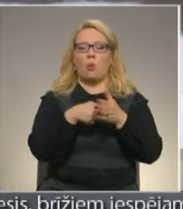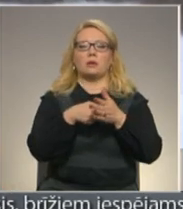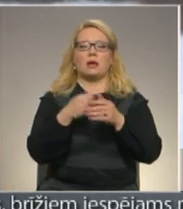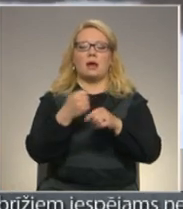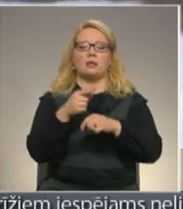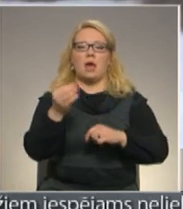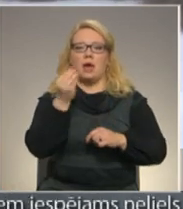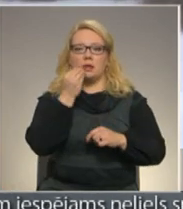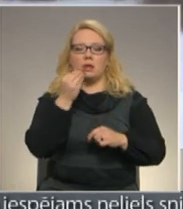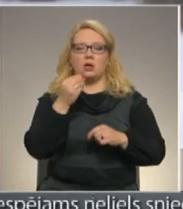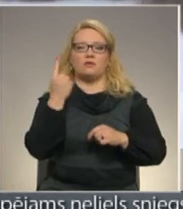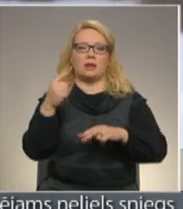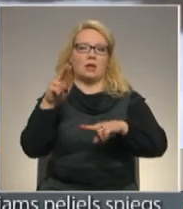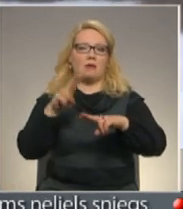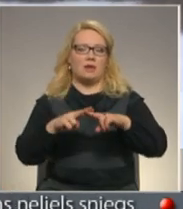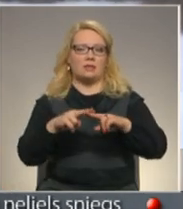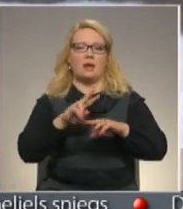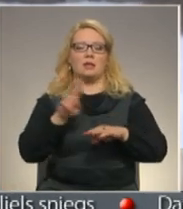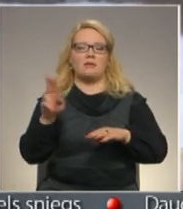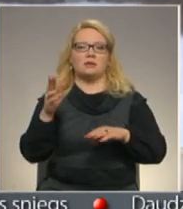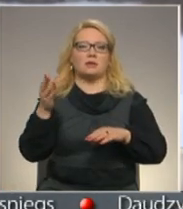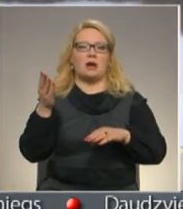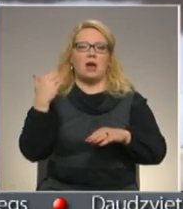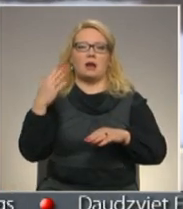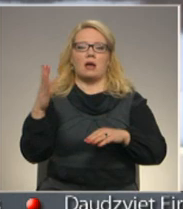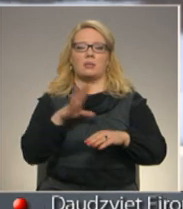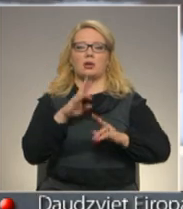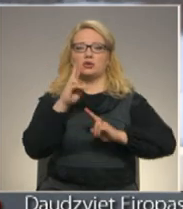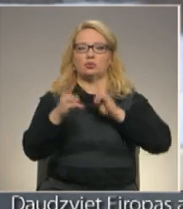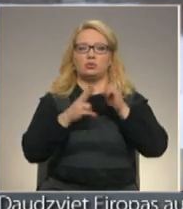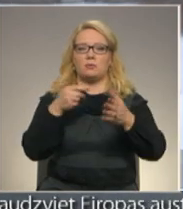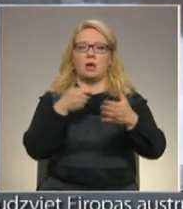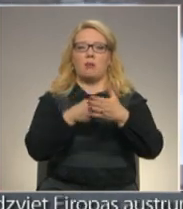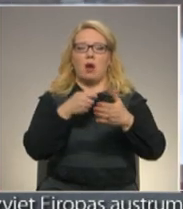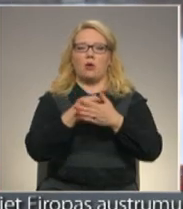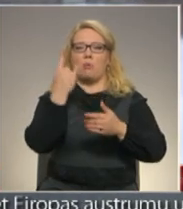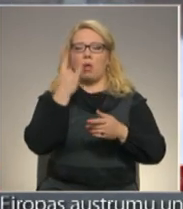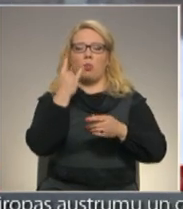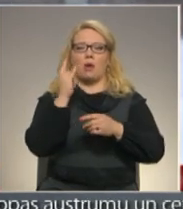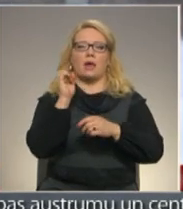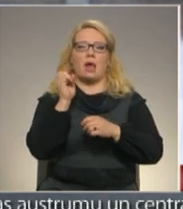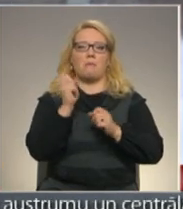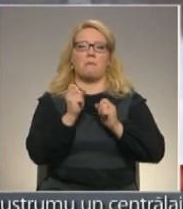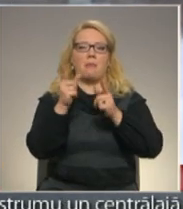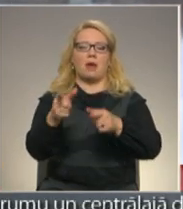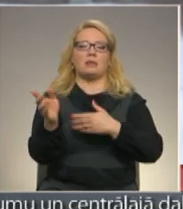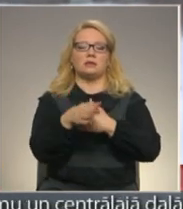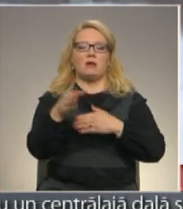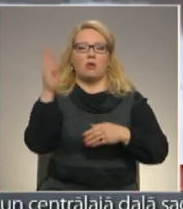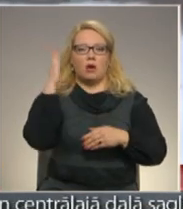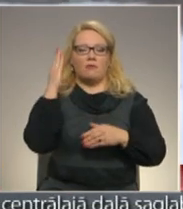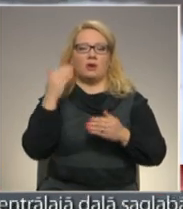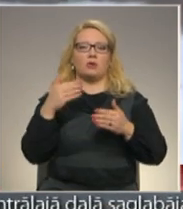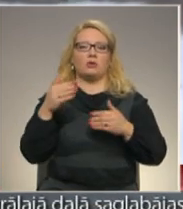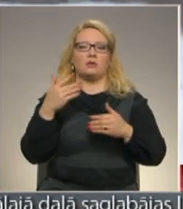ēdināšana ir vienā vietā, nevis kā kādreiz mums nāca arī sūdzības, tiek baroti un mests pa logiem ārā zivju galvas un visu